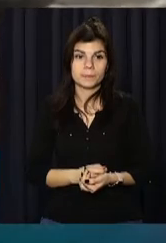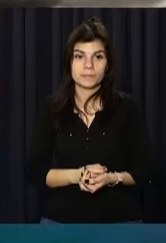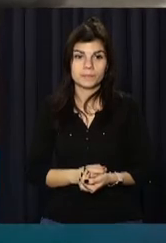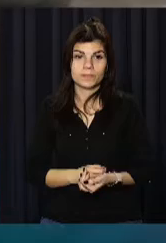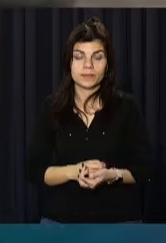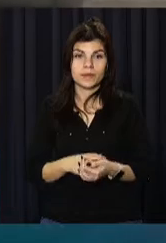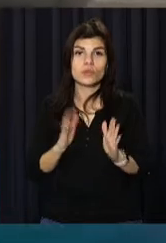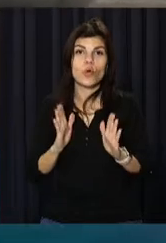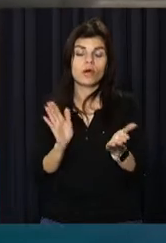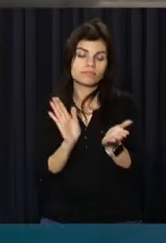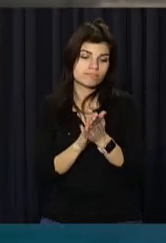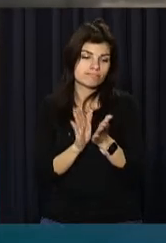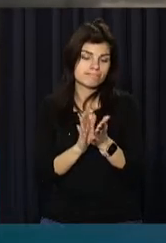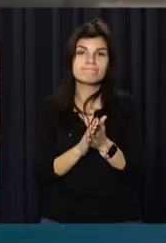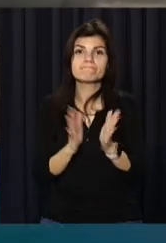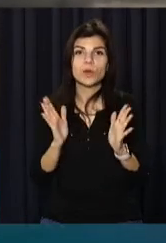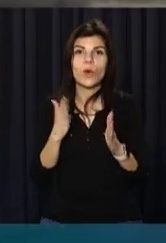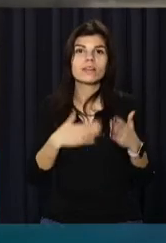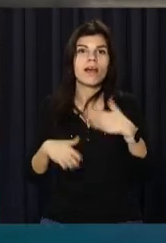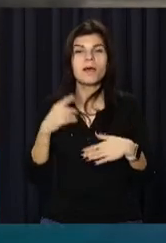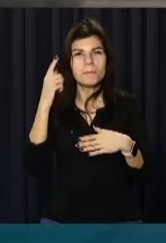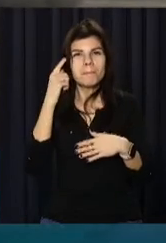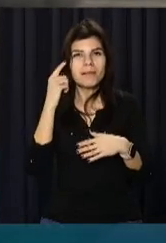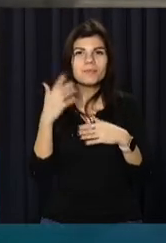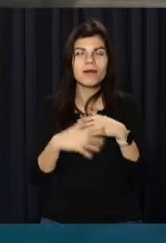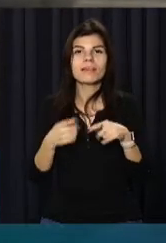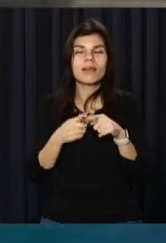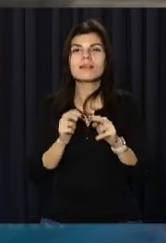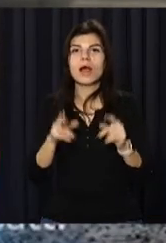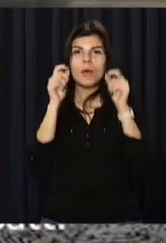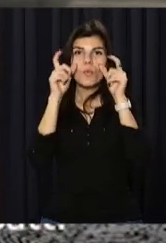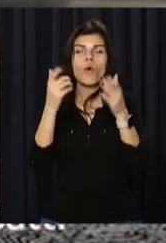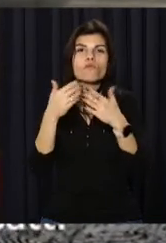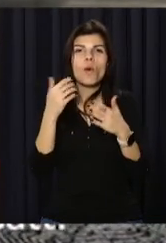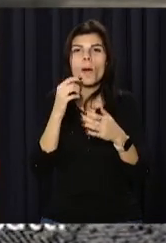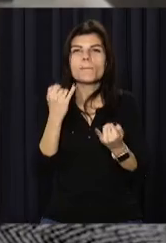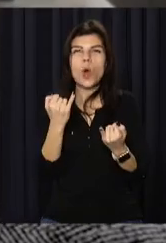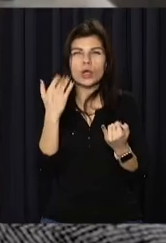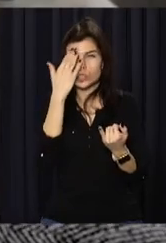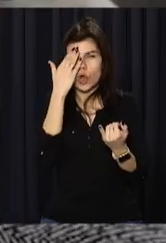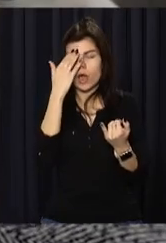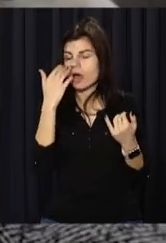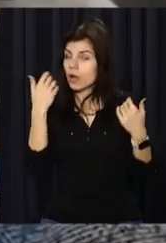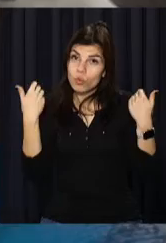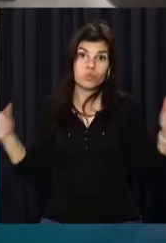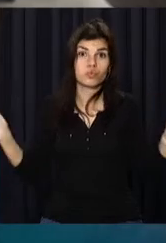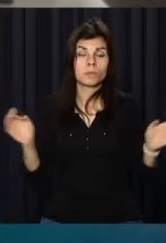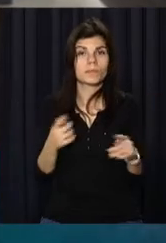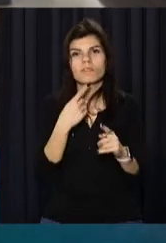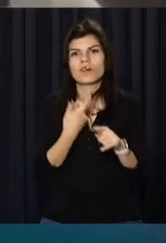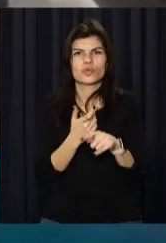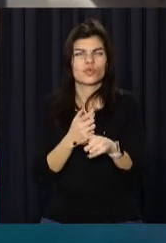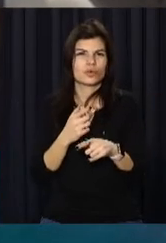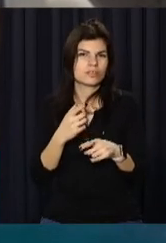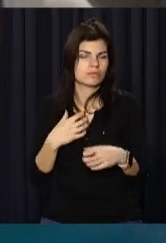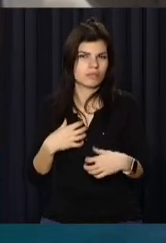Тільки оплески. Це велика радість. Ви розумієте, це як прокинутися від поганого сну. Це трохи страшно. Вже